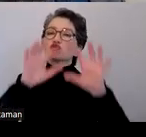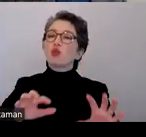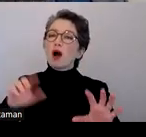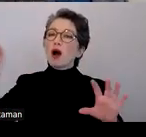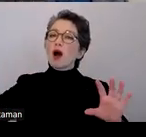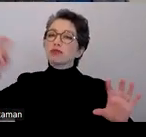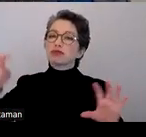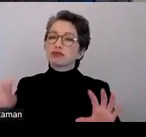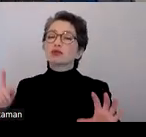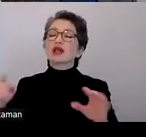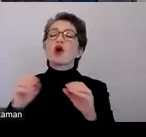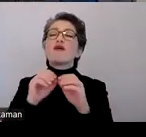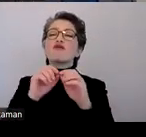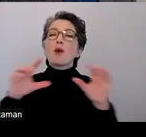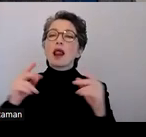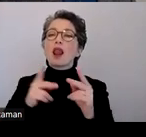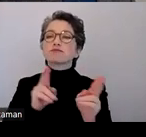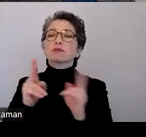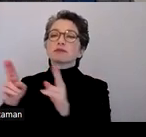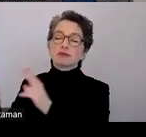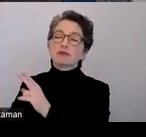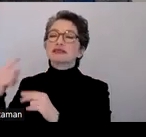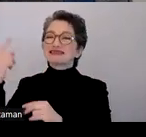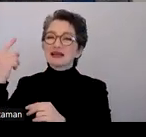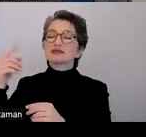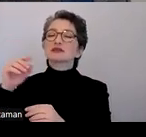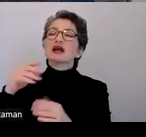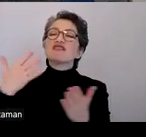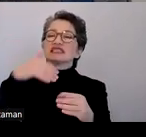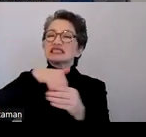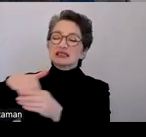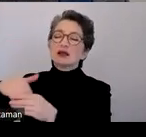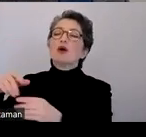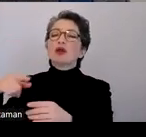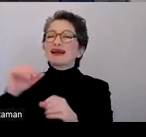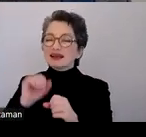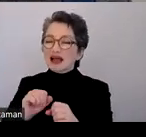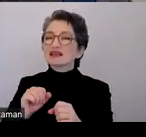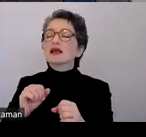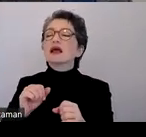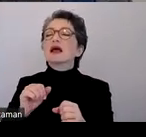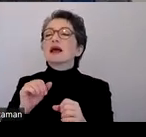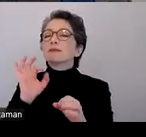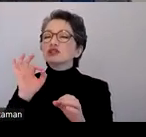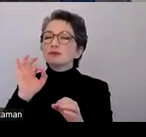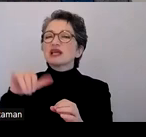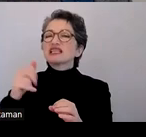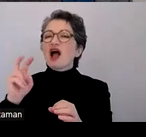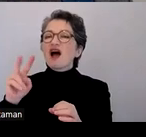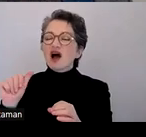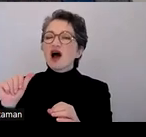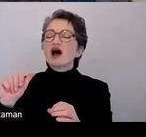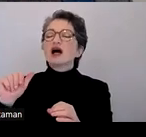diese Formel aufsplitten lassen in die einzelnen Bestandteile. Und dazu kann man Math-Checks verwenden. Das ist eine JavaScript-Bibliothek,